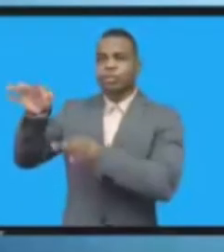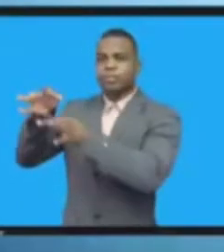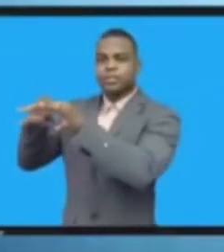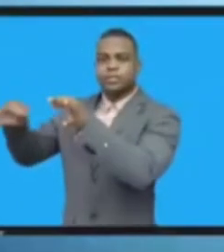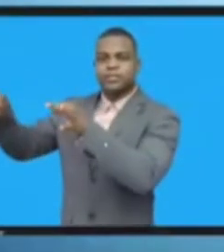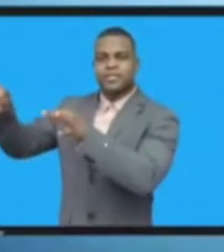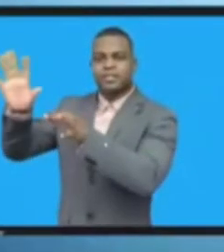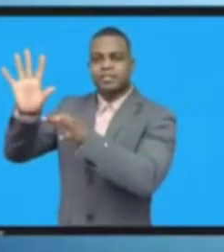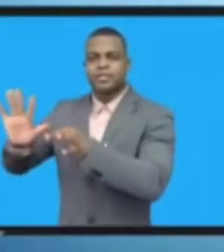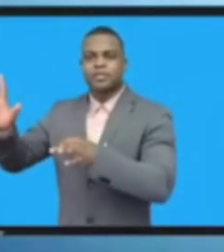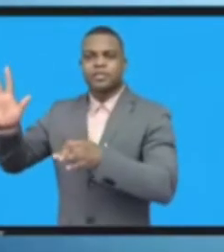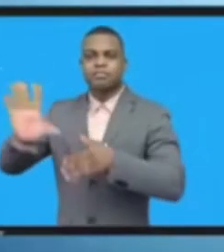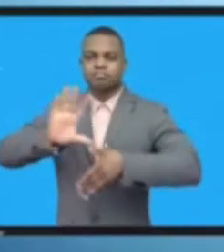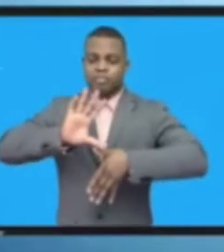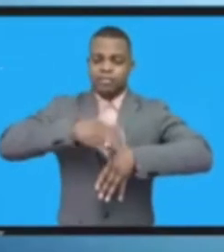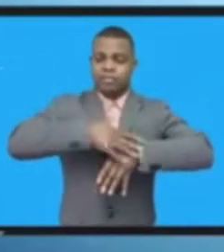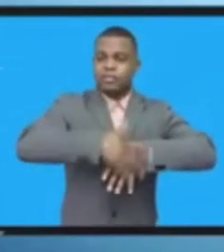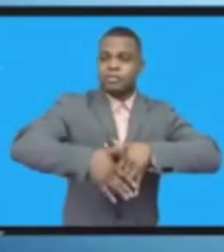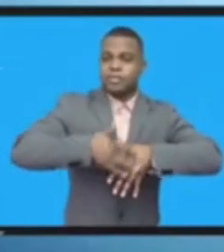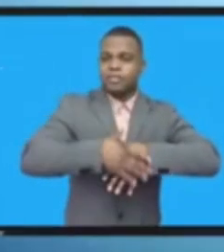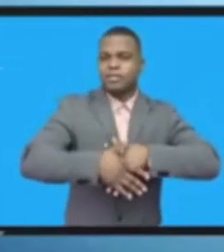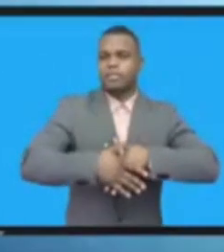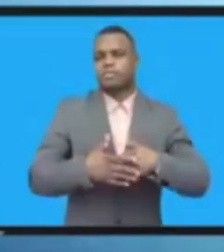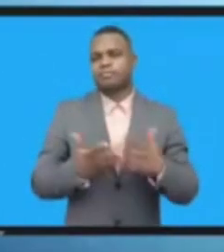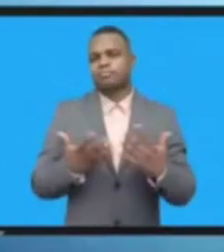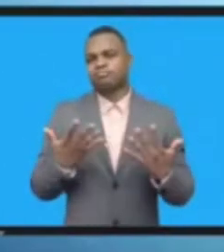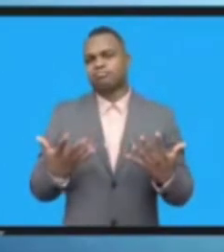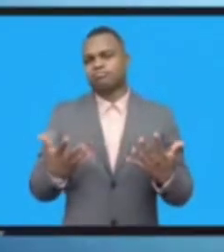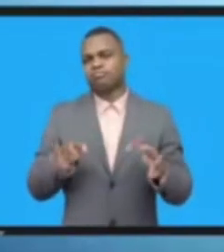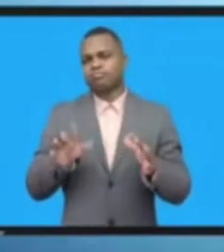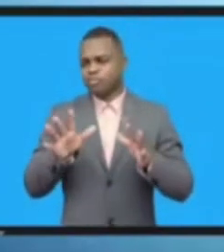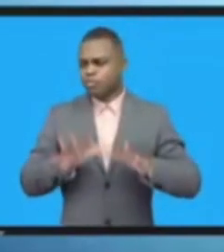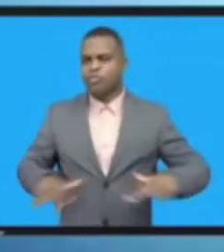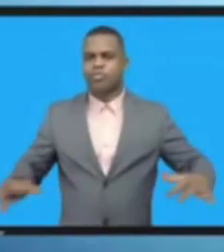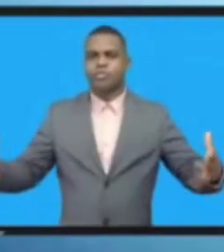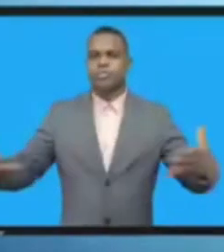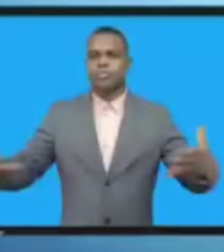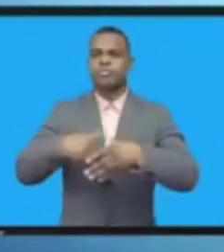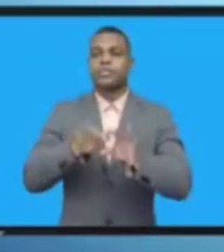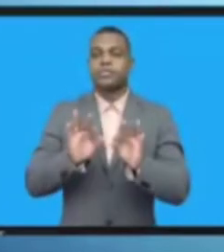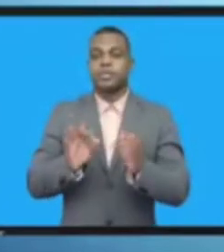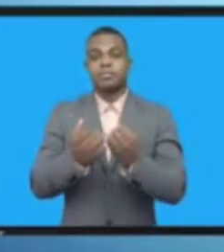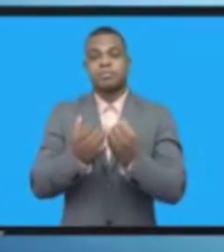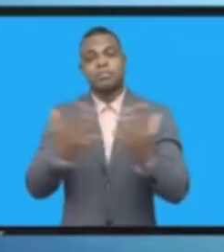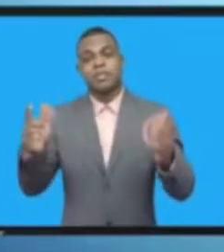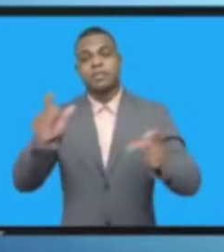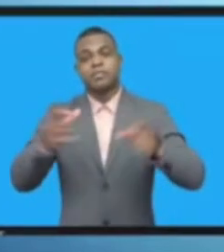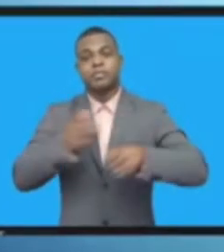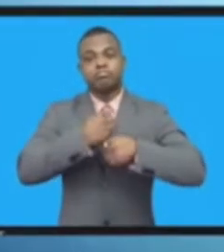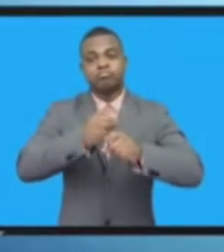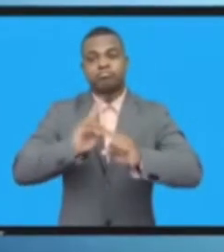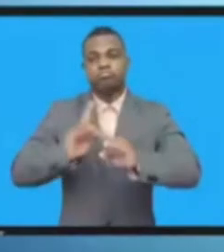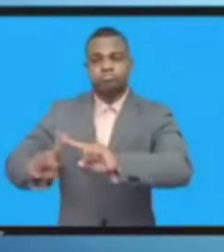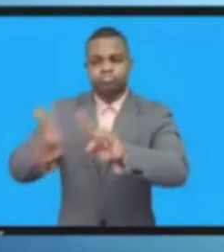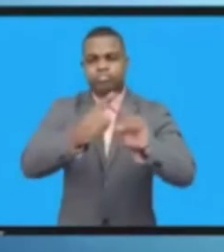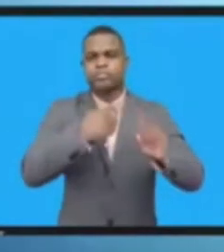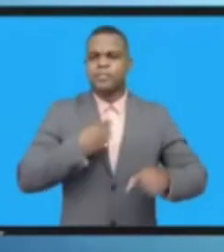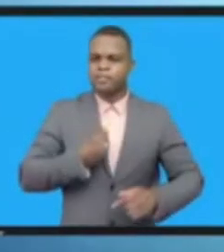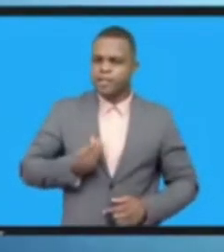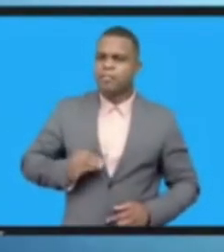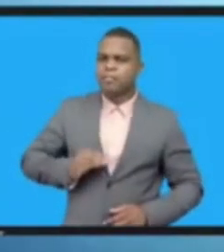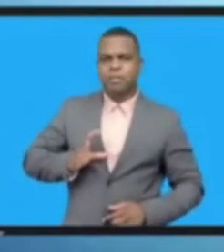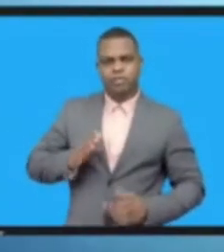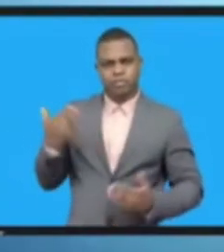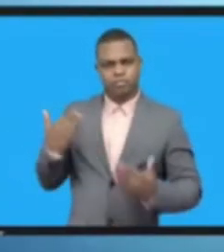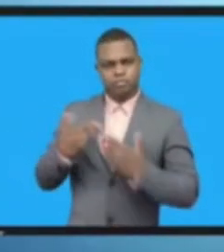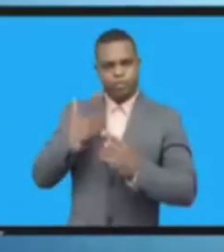فرص تغيير البيانات والمصاعب والخطوات لتحقيق مستقبل أخبر أفضل